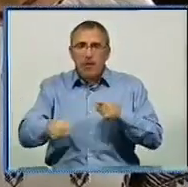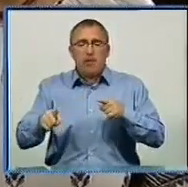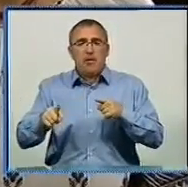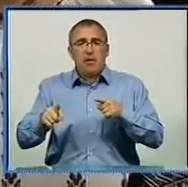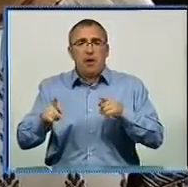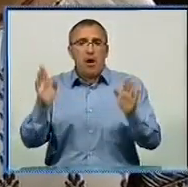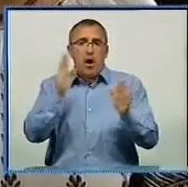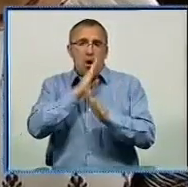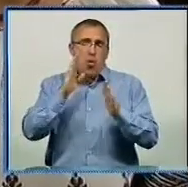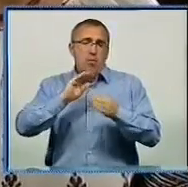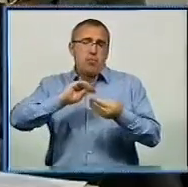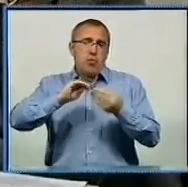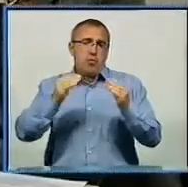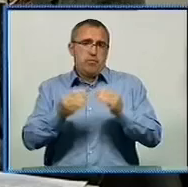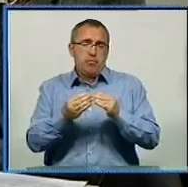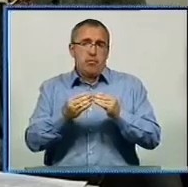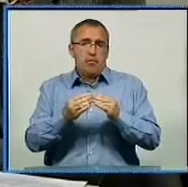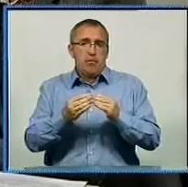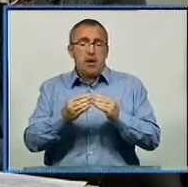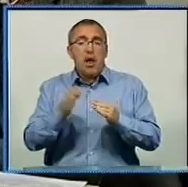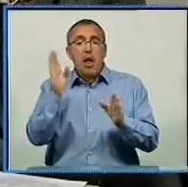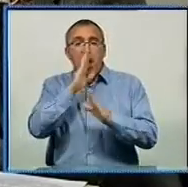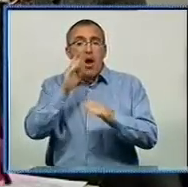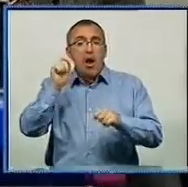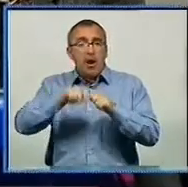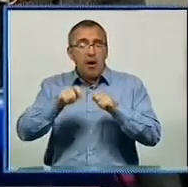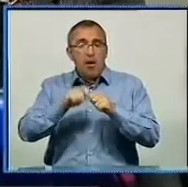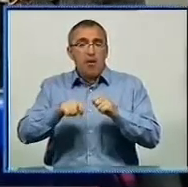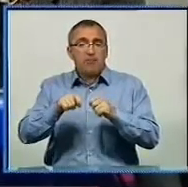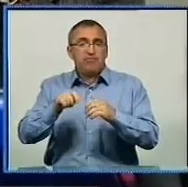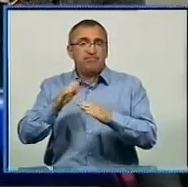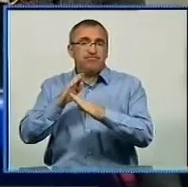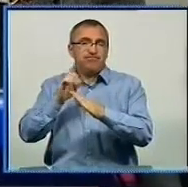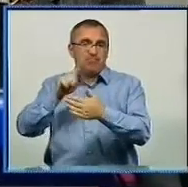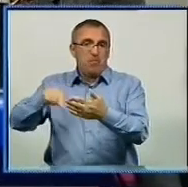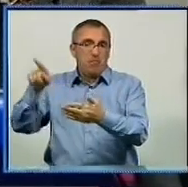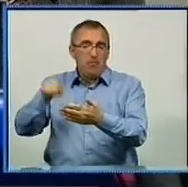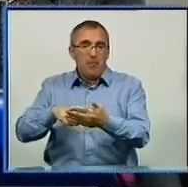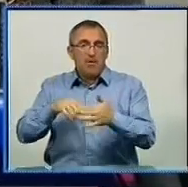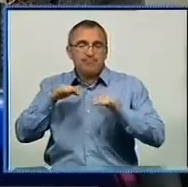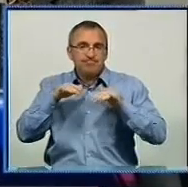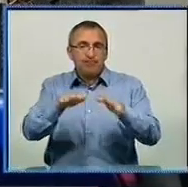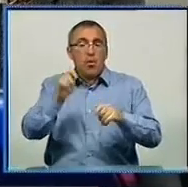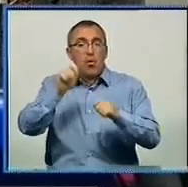екологічні проблеми Кіровоградщини. Екологічна інспекція позбавлена зараз можливості проводити заходи контролю.